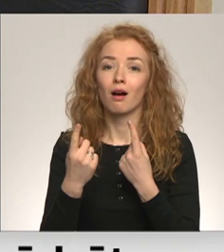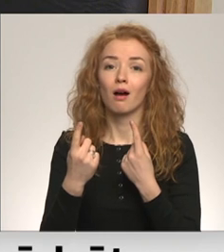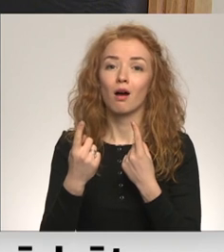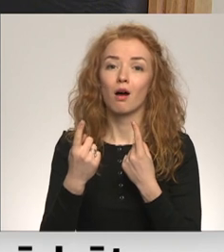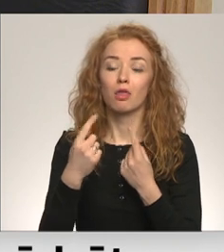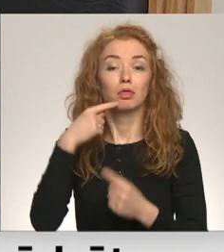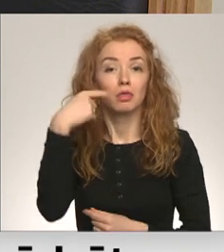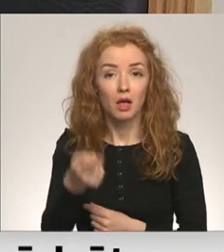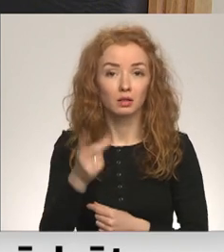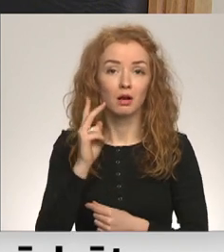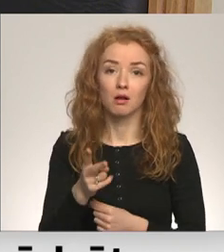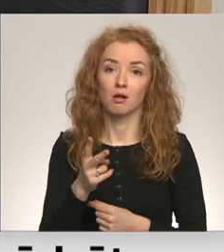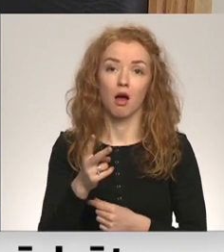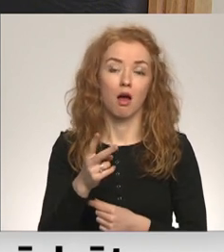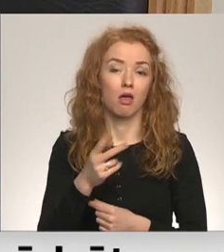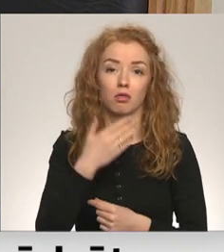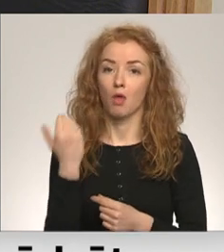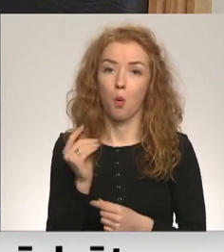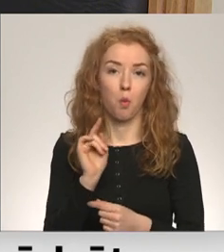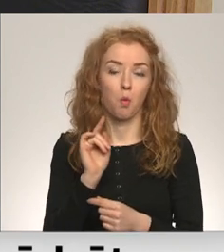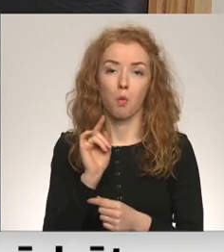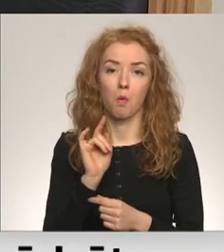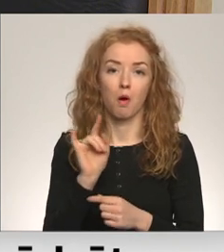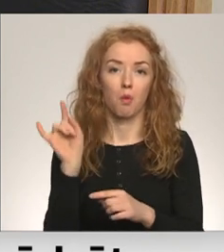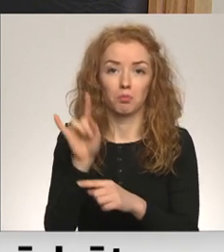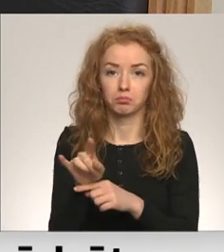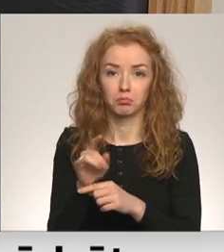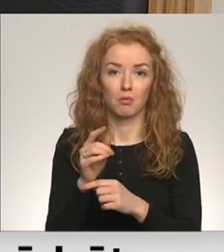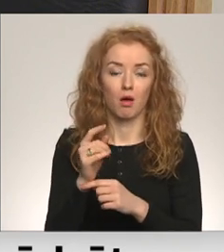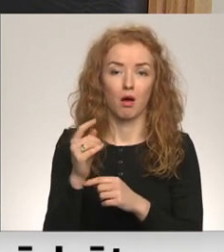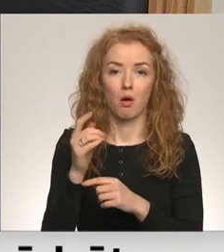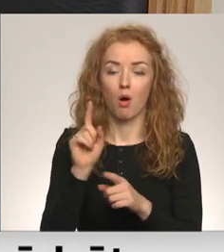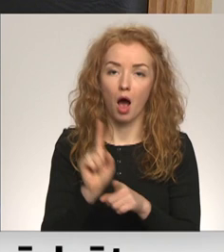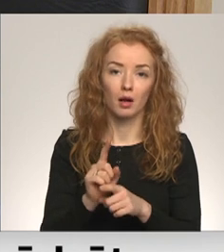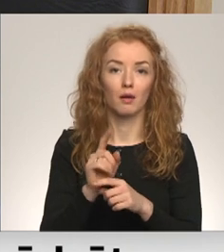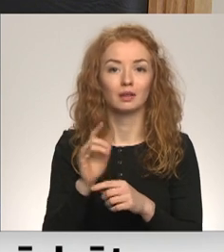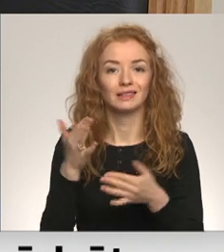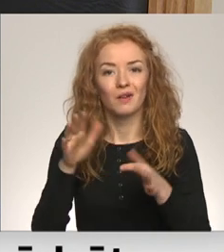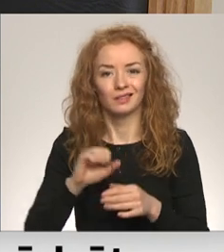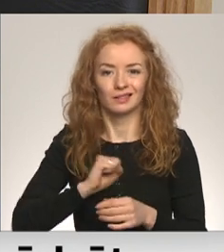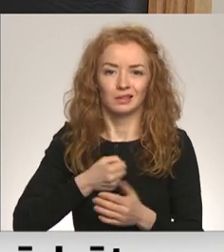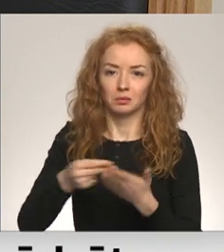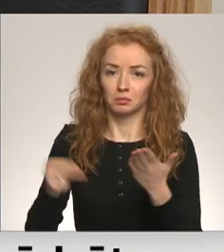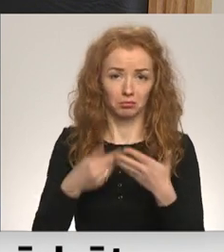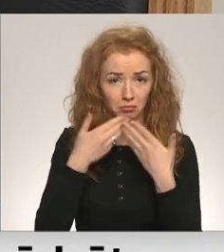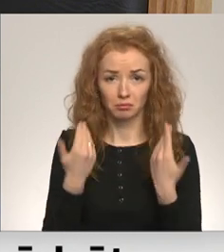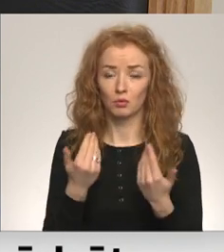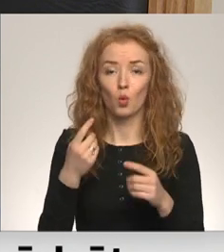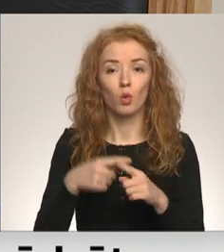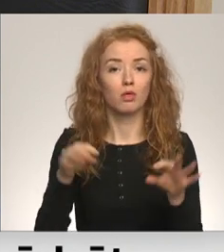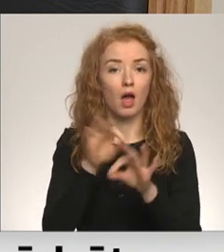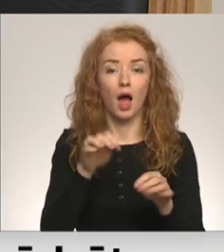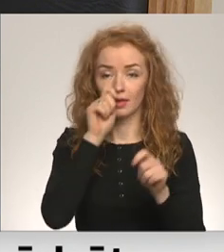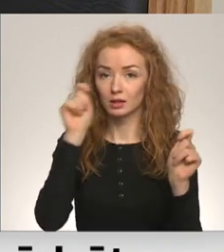norādīja, ka nav gan maldinātas, nav ar viltu panāktas, noslēgtos līgumus un nekādas zaudējumi